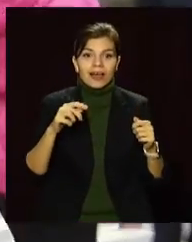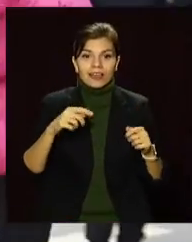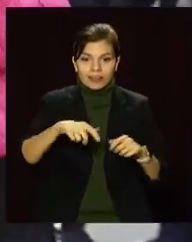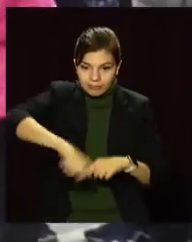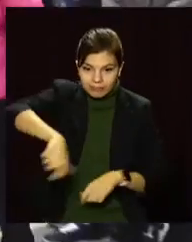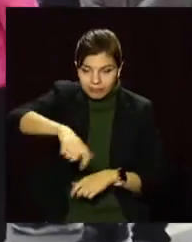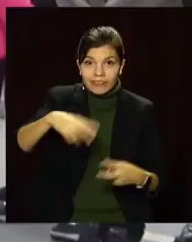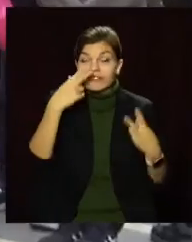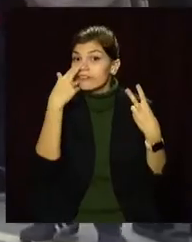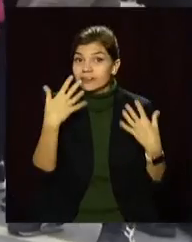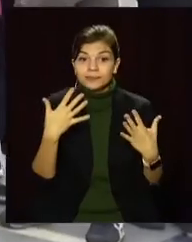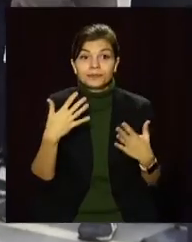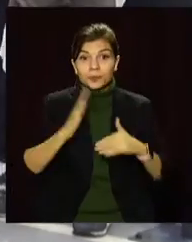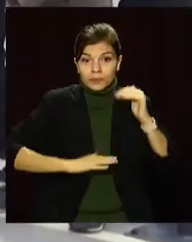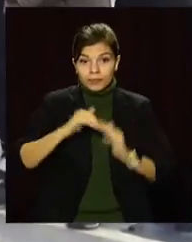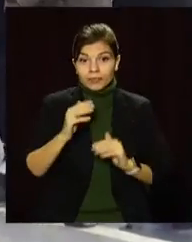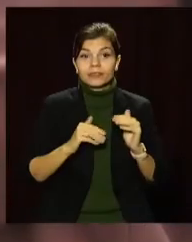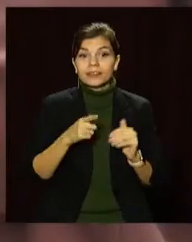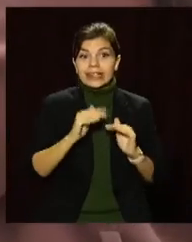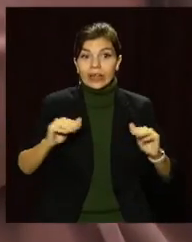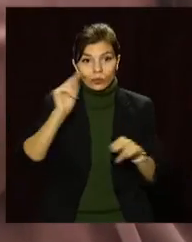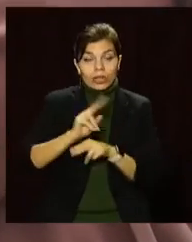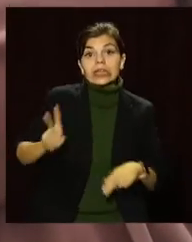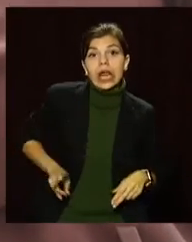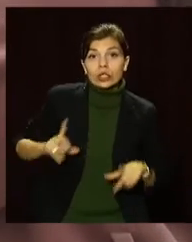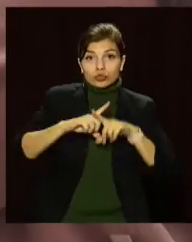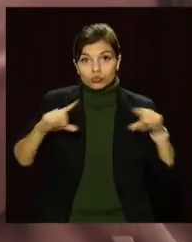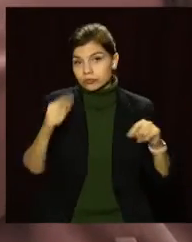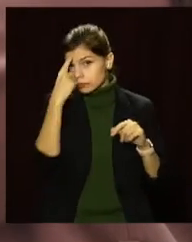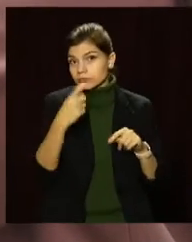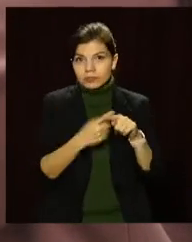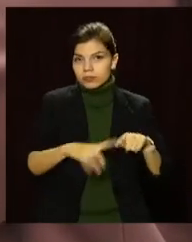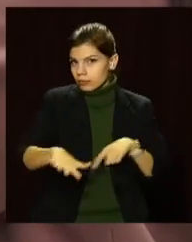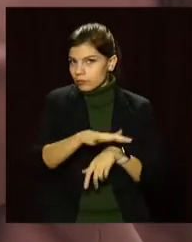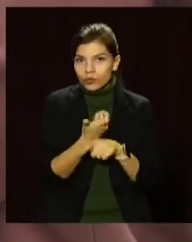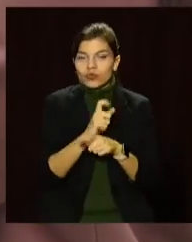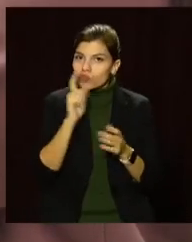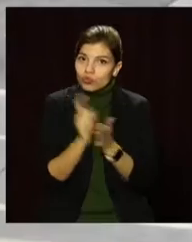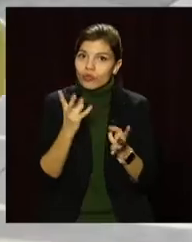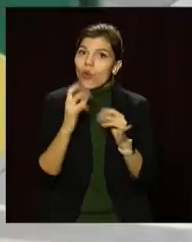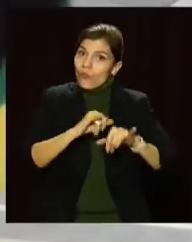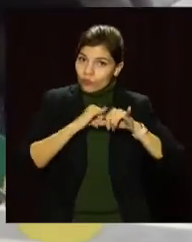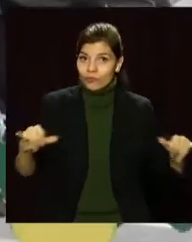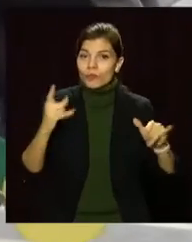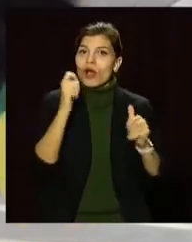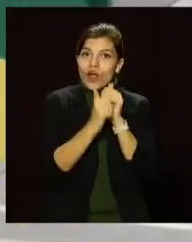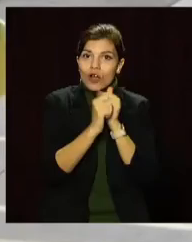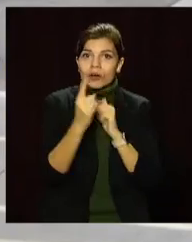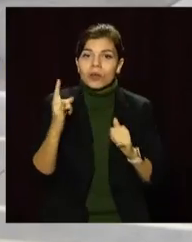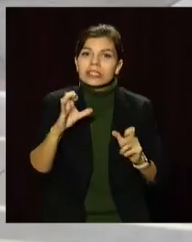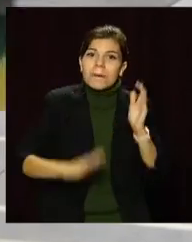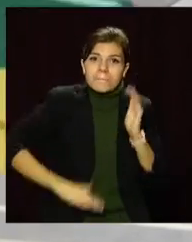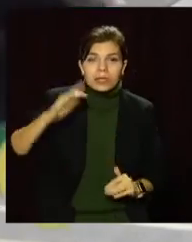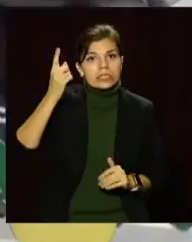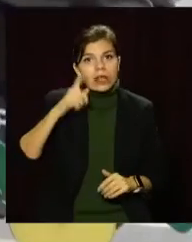такій імпровізованій дорозі проводять класні години учні. Директорка школи зазначає, таких майданчиків має бути більше, аби кожна дитина змалко